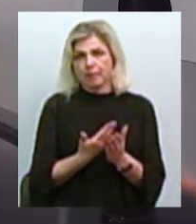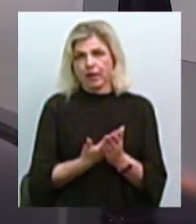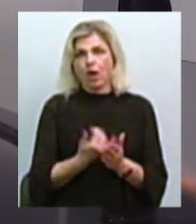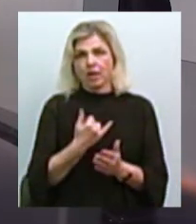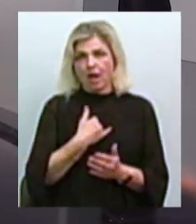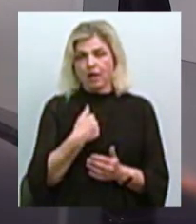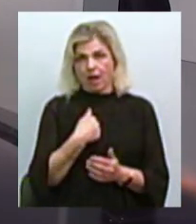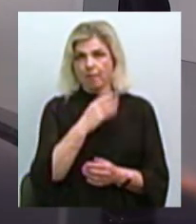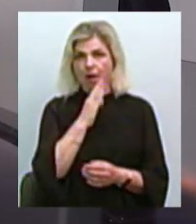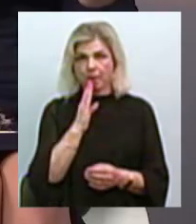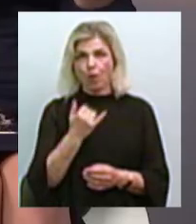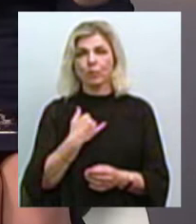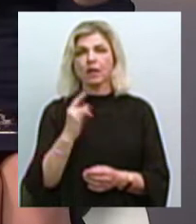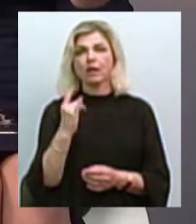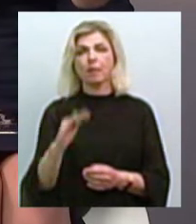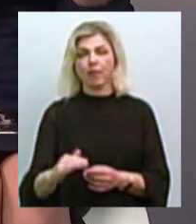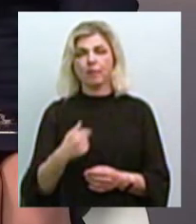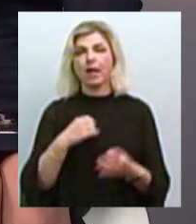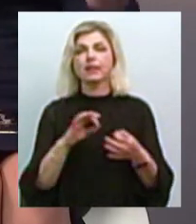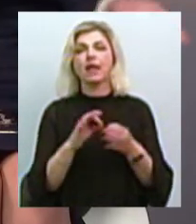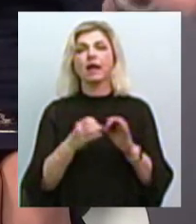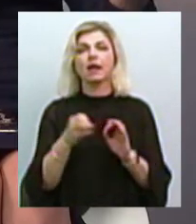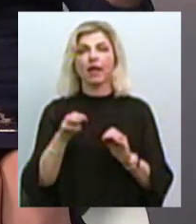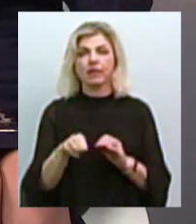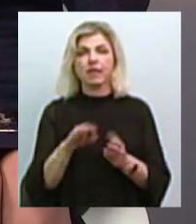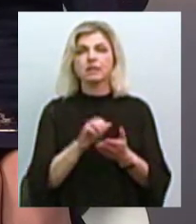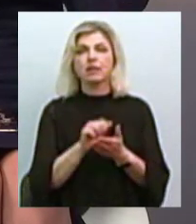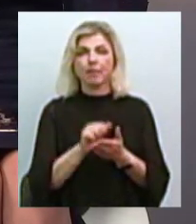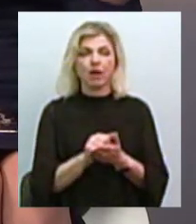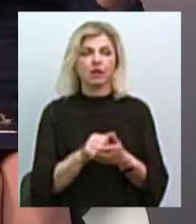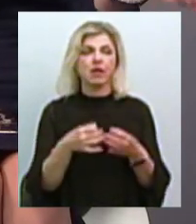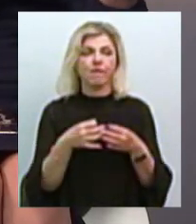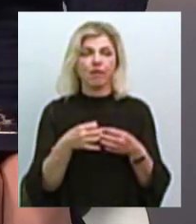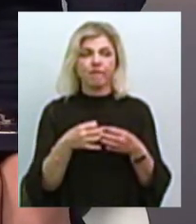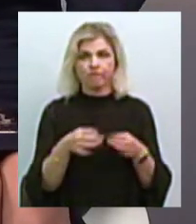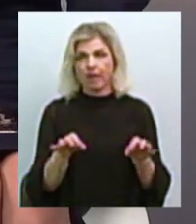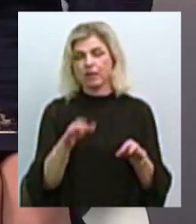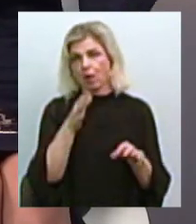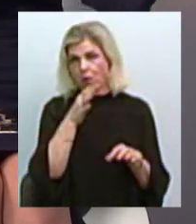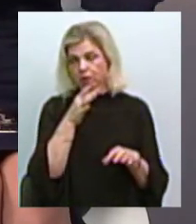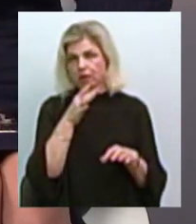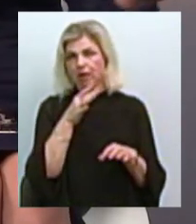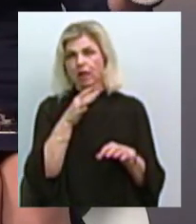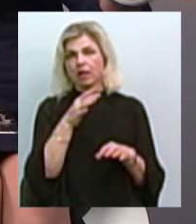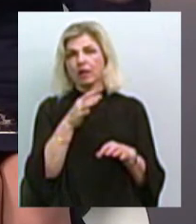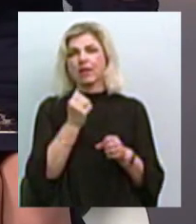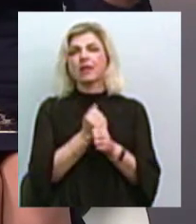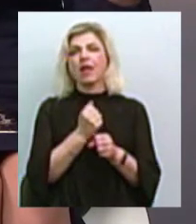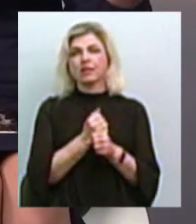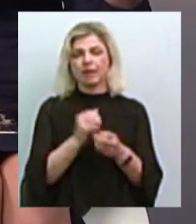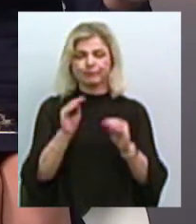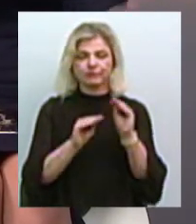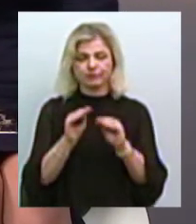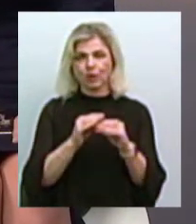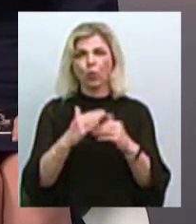мене є маленька дитина, я знаходжусь в декретній відпустці. Займаюся вільну годину виробленням прикрас, ручною